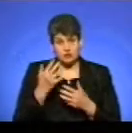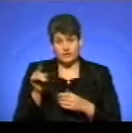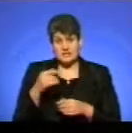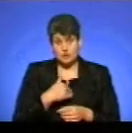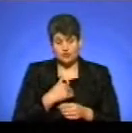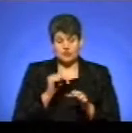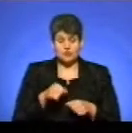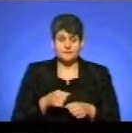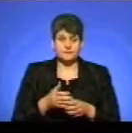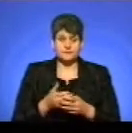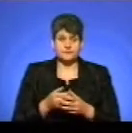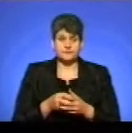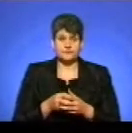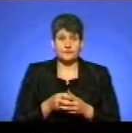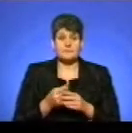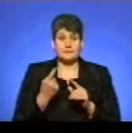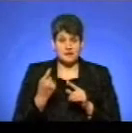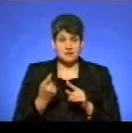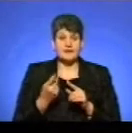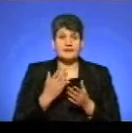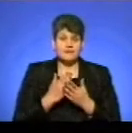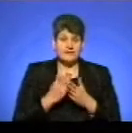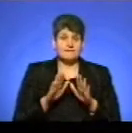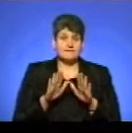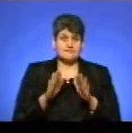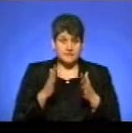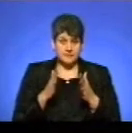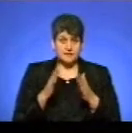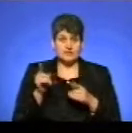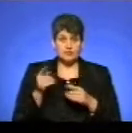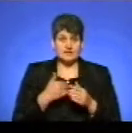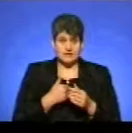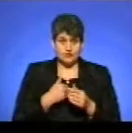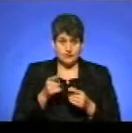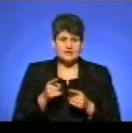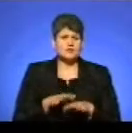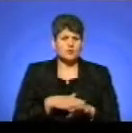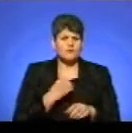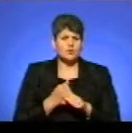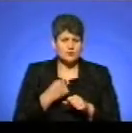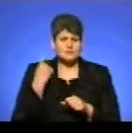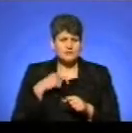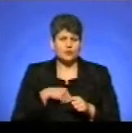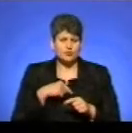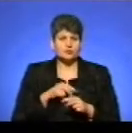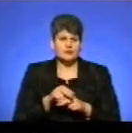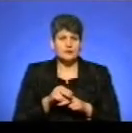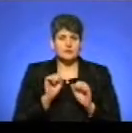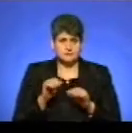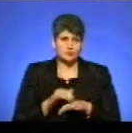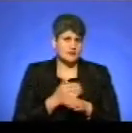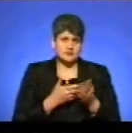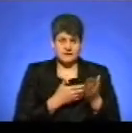якщо він захоче, це раз, і є випадки, якщо він захоче, це тривала робота, а з психологом, психотерапевтом, будь ласка.